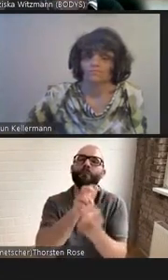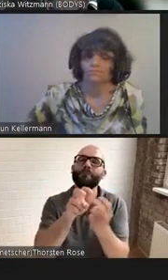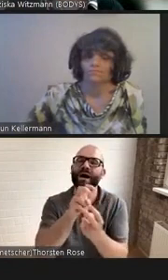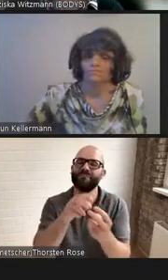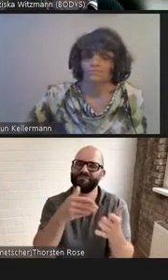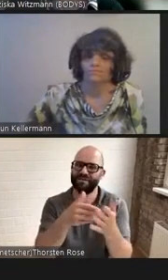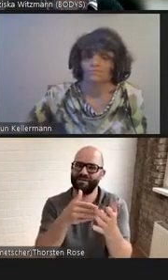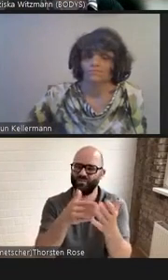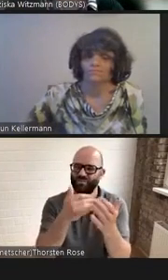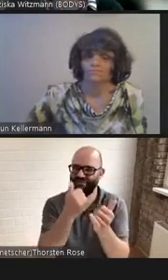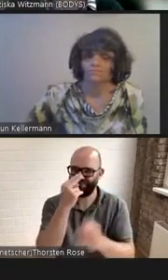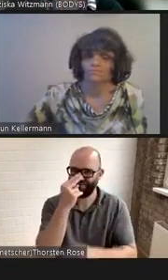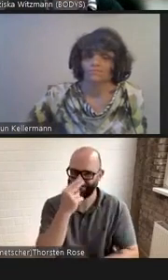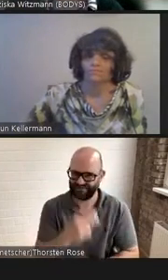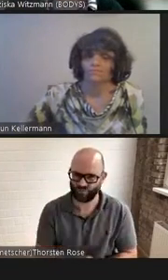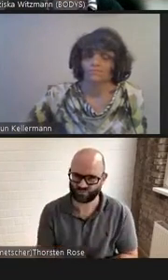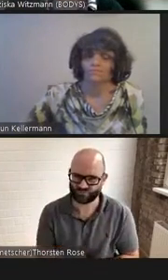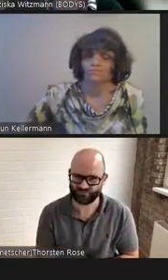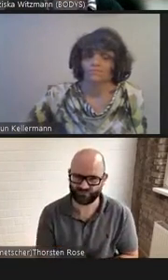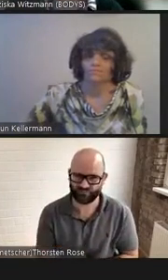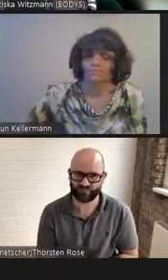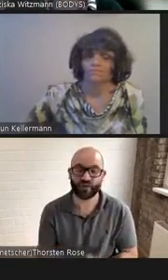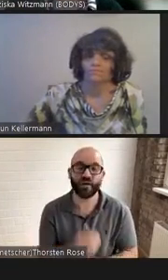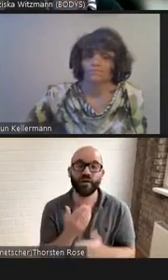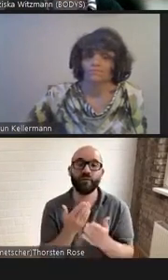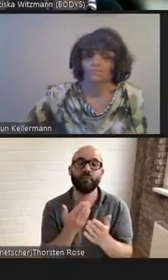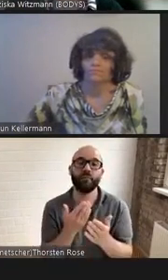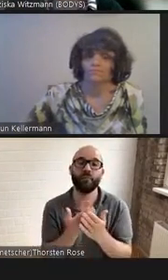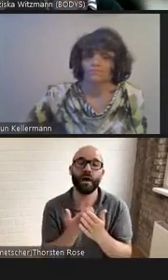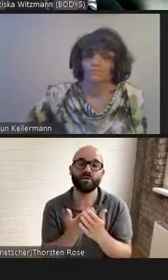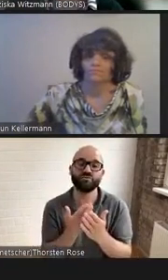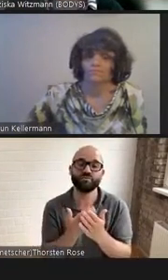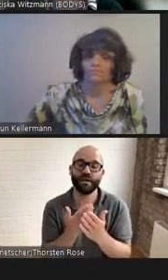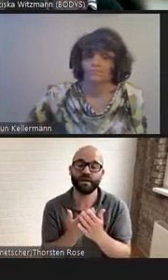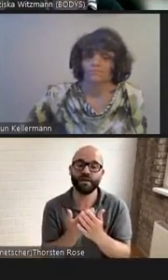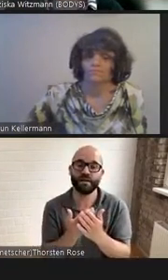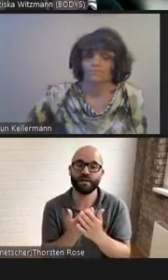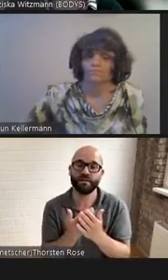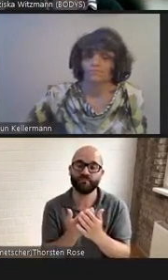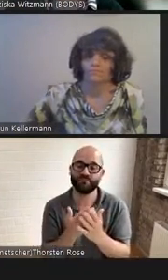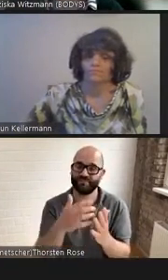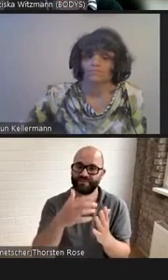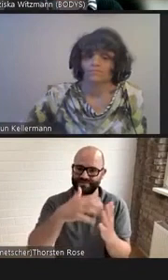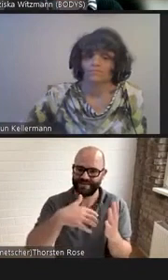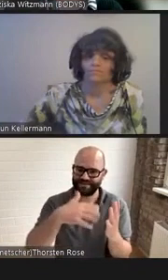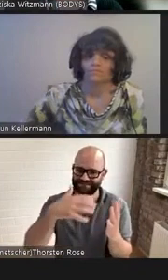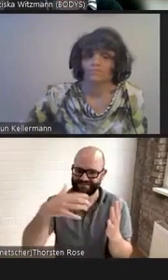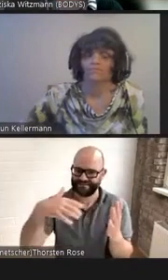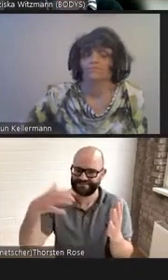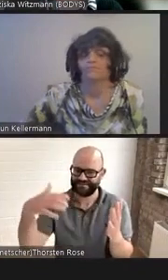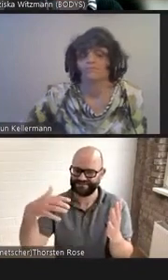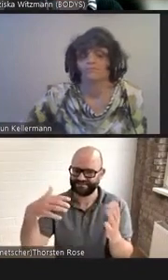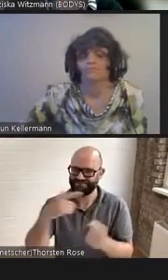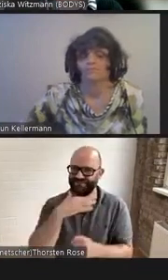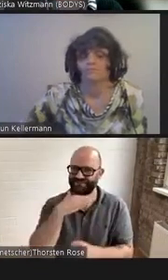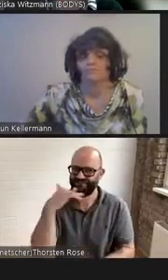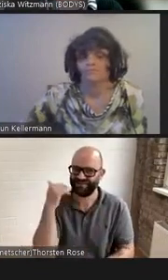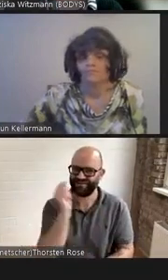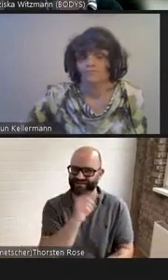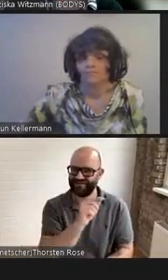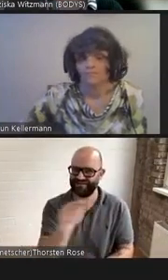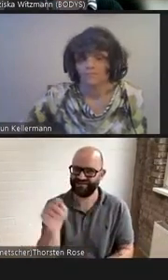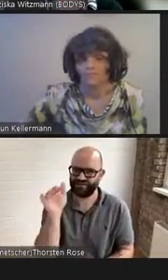viele Texte, in denen Figuren mit Behinderung die Funktion